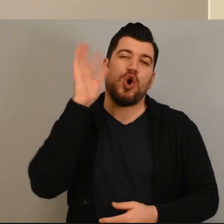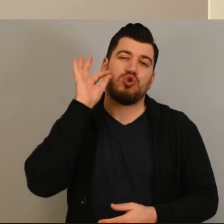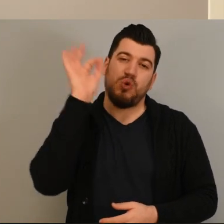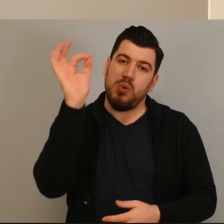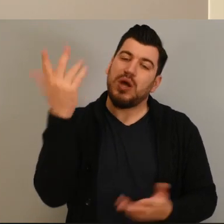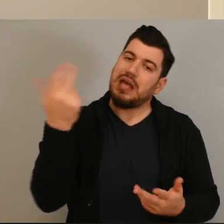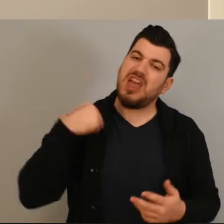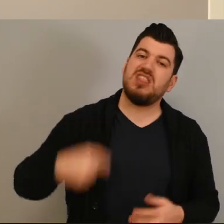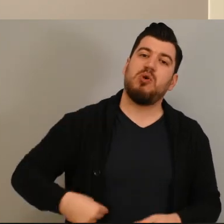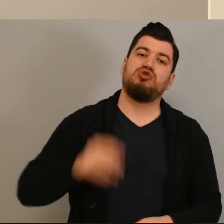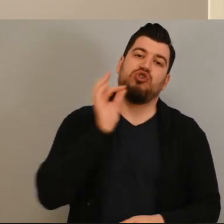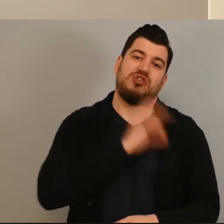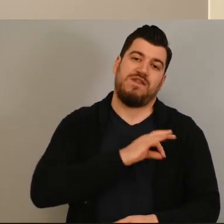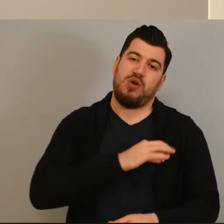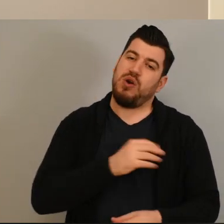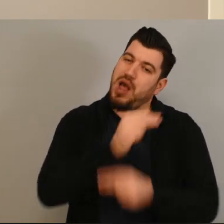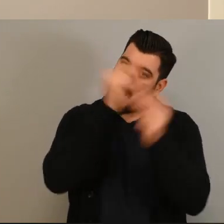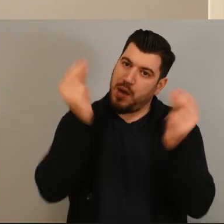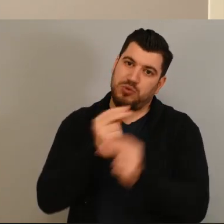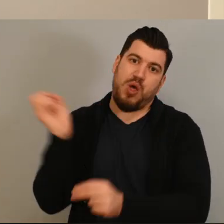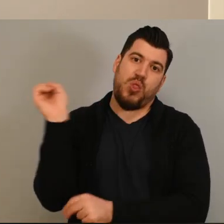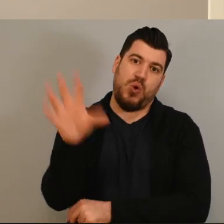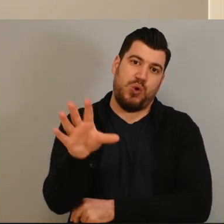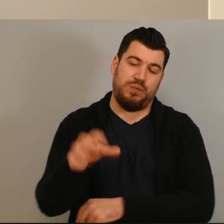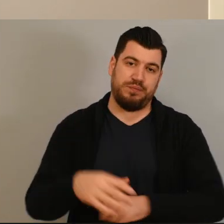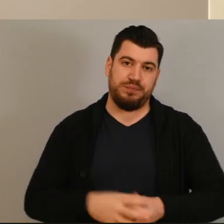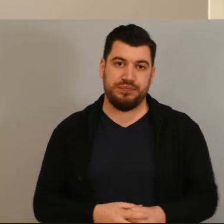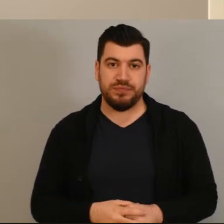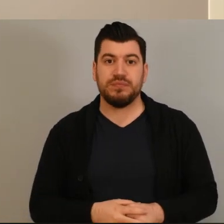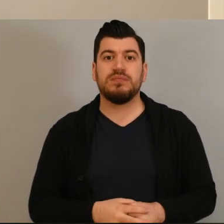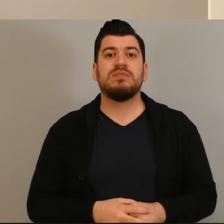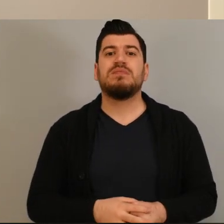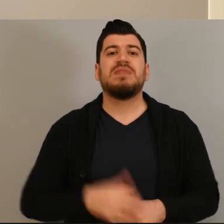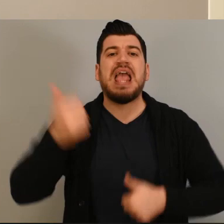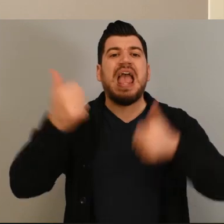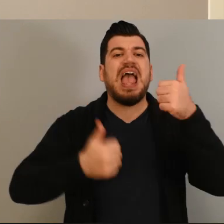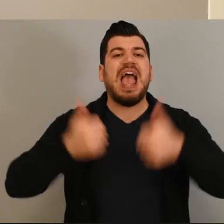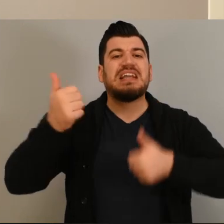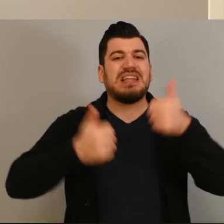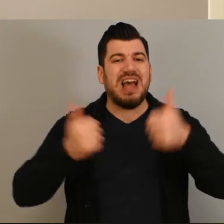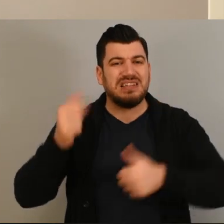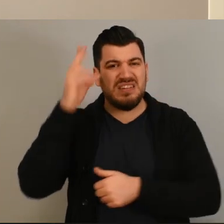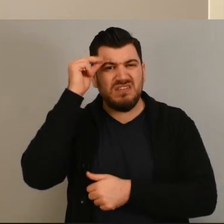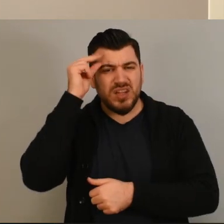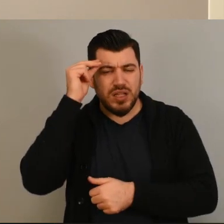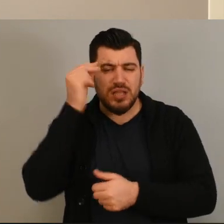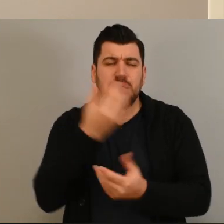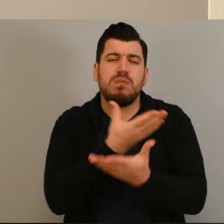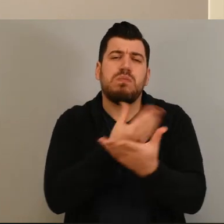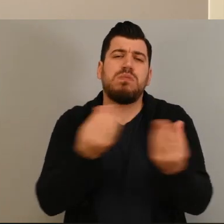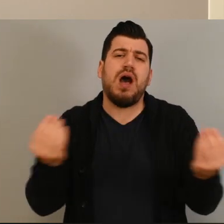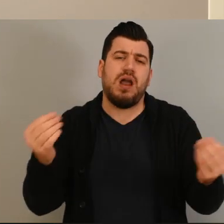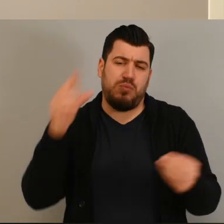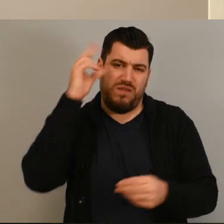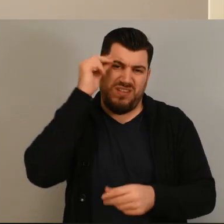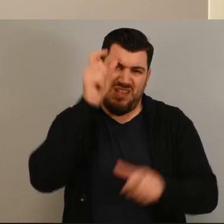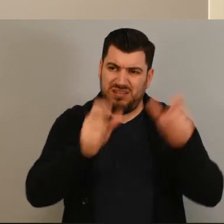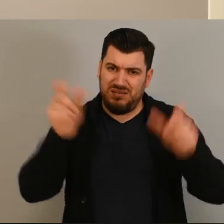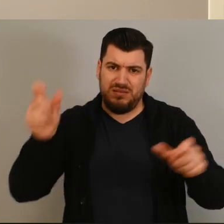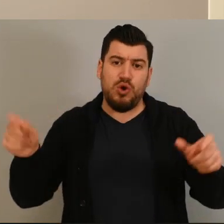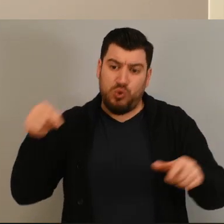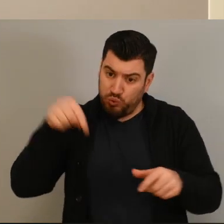σκοπό ή για δημόσιο συμφέρον. Και επειδή τελειώνει η εξεταστική περίοδος πανελλαδικά για χιλιάδες,